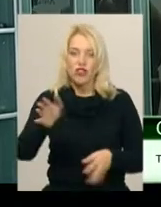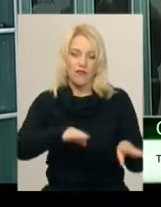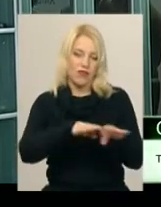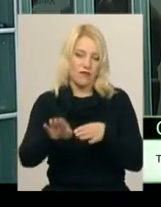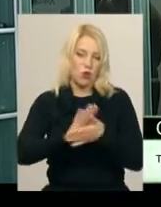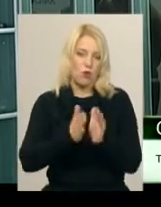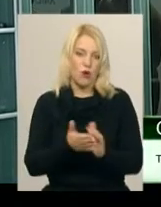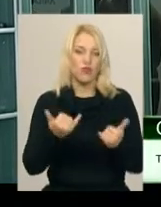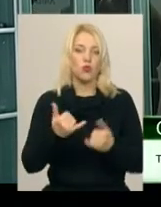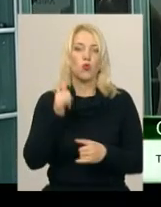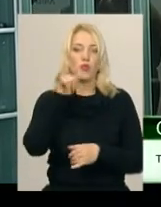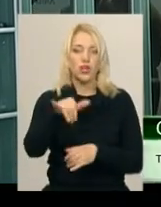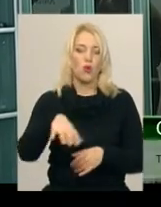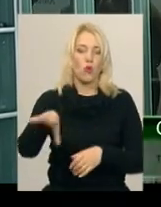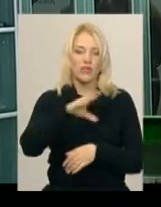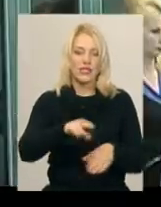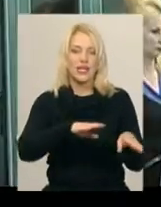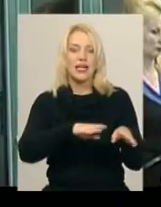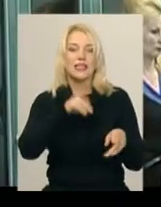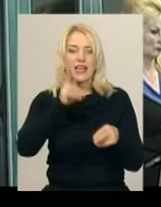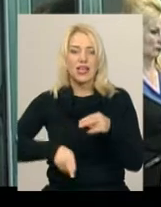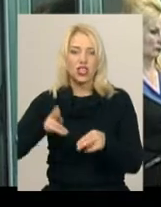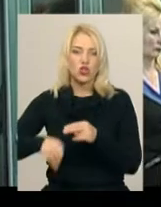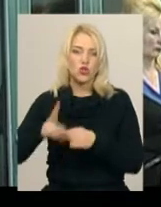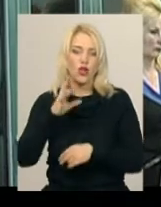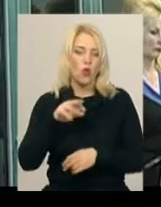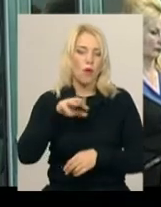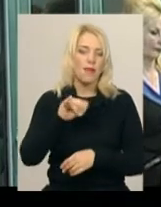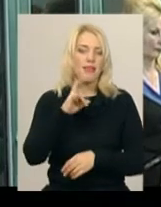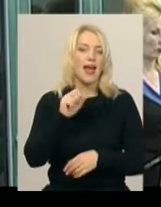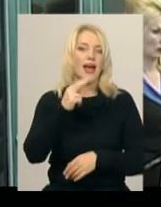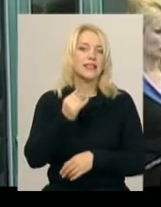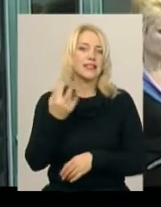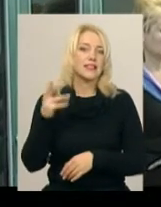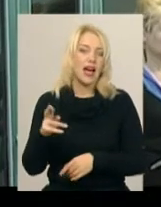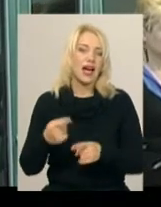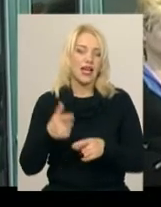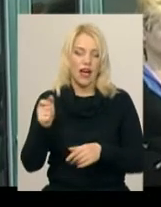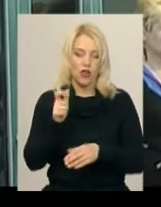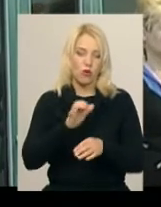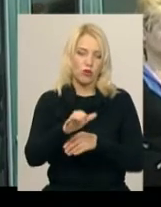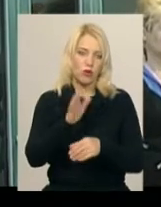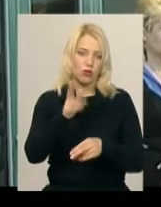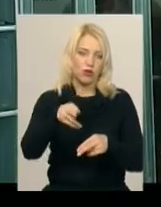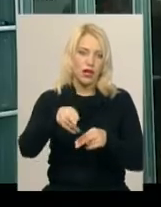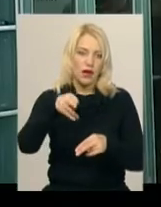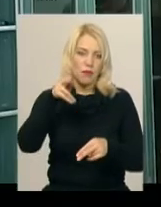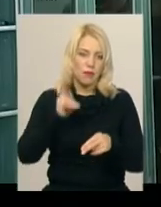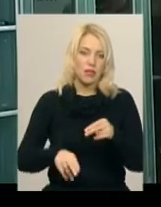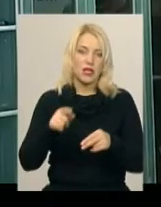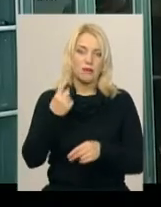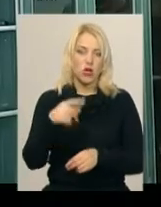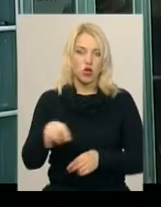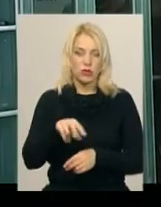на сьогоднішній день в них закінчуються номінацією. Газопостачання даних підприємств відключене буде з 1 листопада цього року. Ми